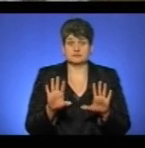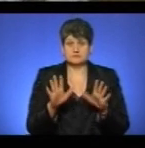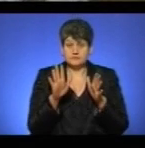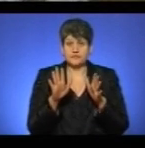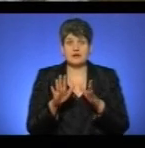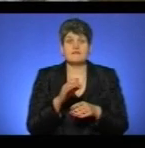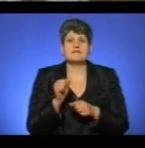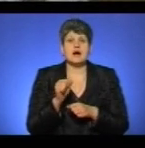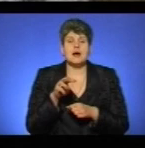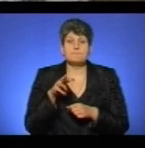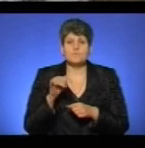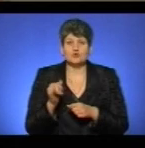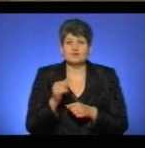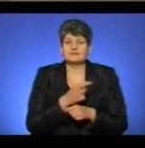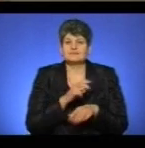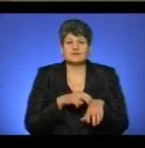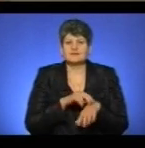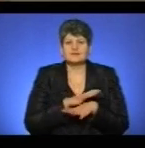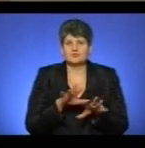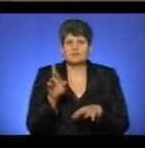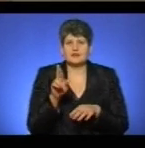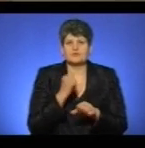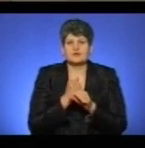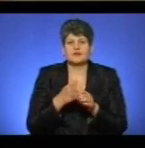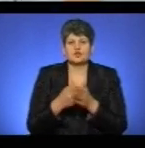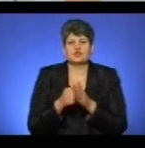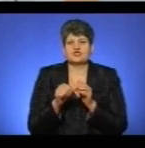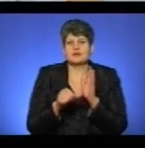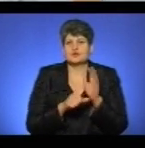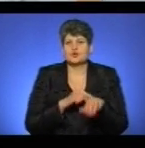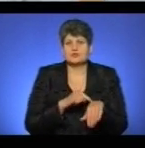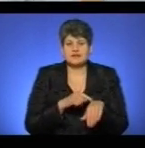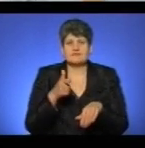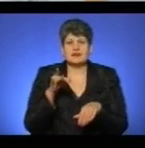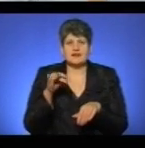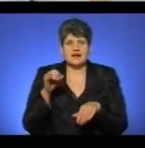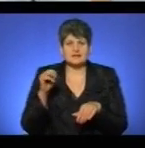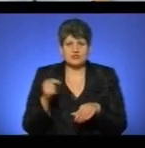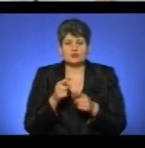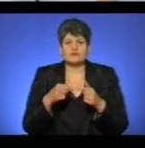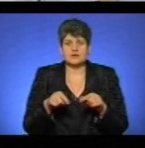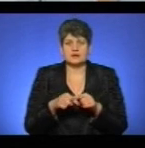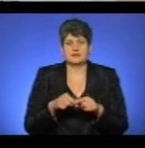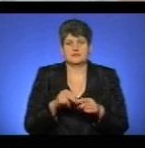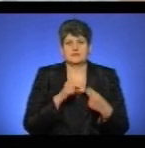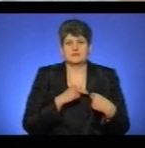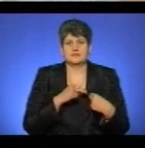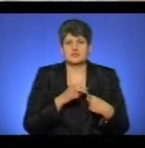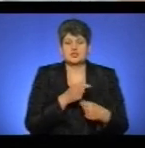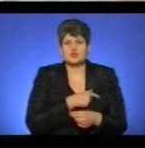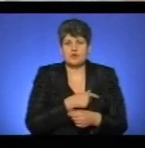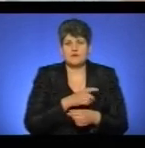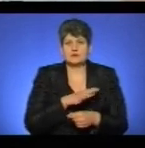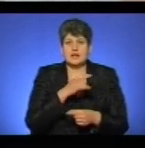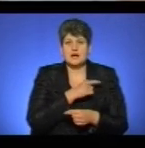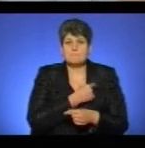амбулаторії медичного персоналу вже не було, в п'ятницю працювали до 16-ї. В гіреатричному відділенні чергувала медсестра. Малий зразу до мене